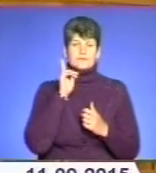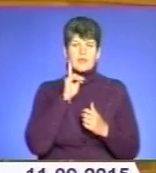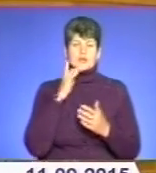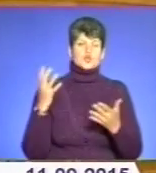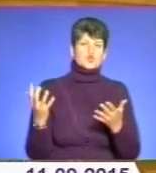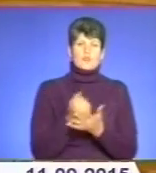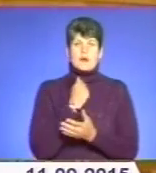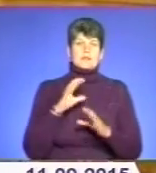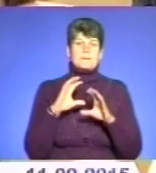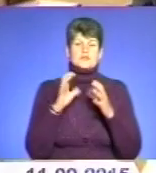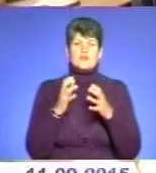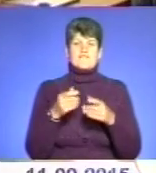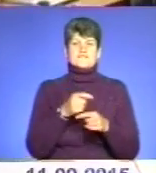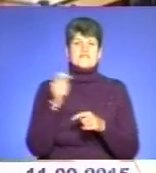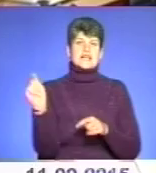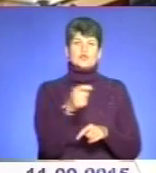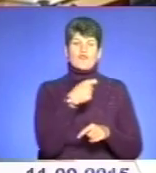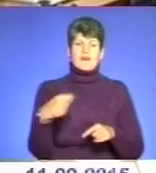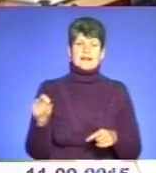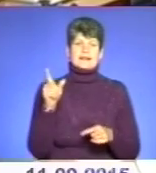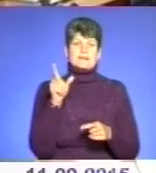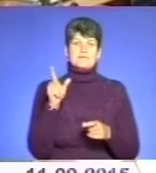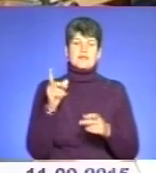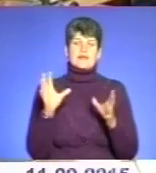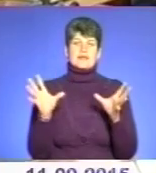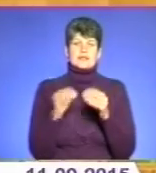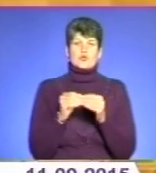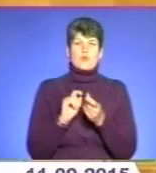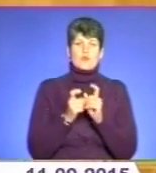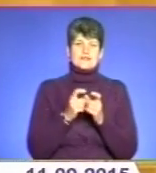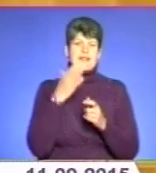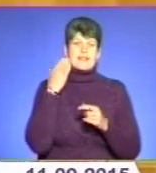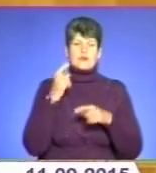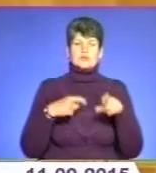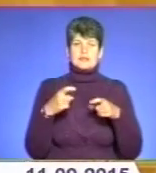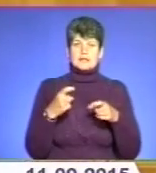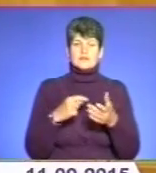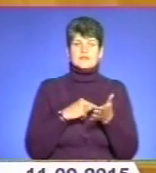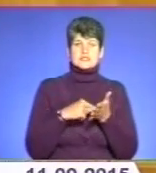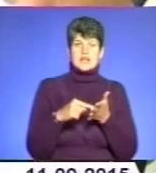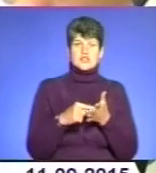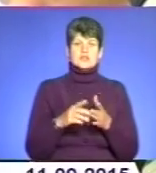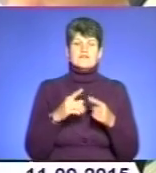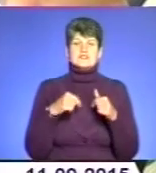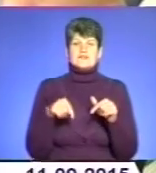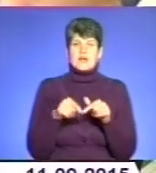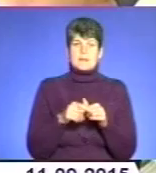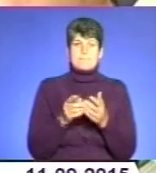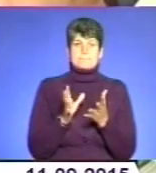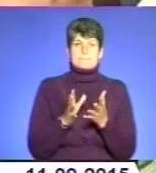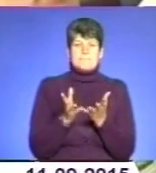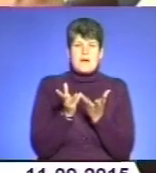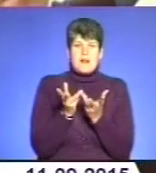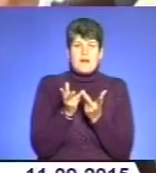чемпіонатах фехтувальники, єдиноборці, легкоатлети Тернопільщини. Відзначені працівники сфери фізичної культури із гордістю перераховують